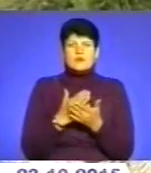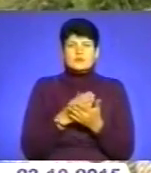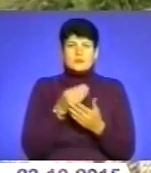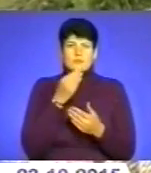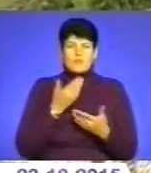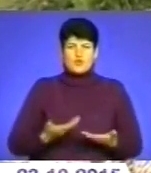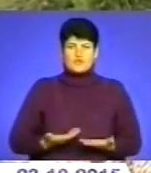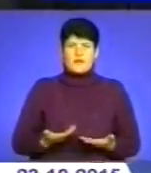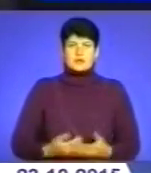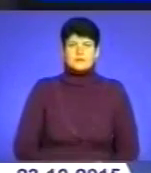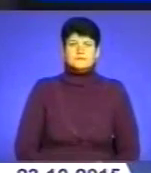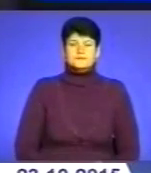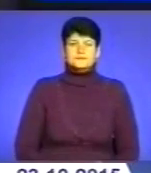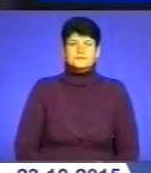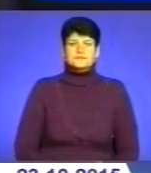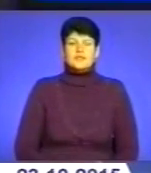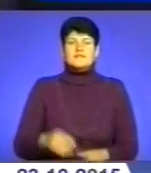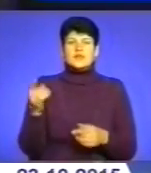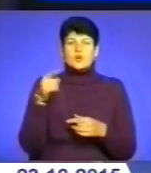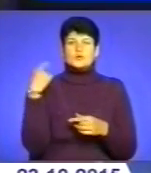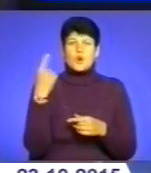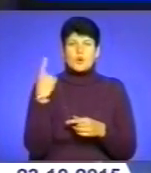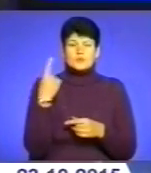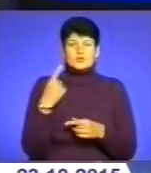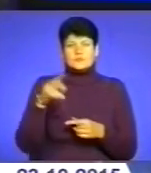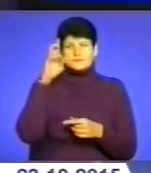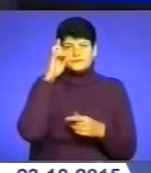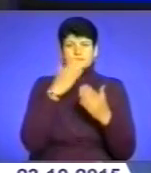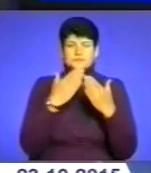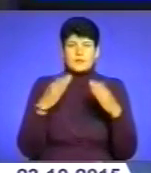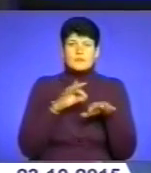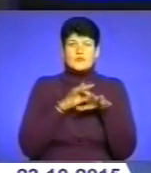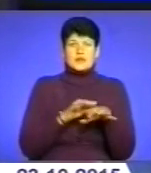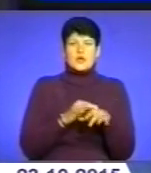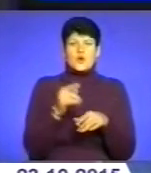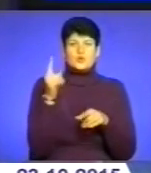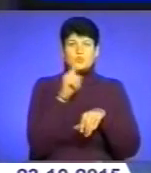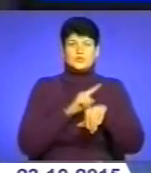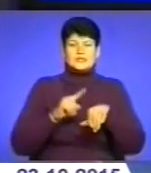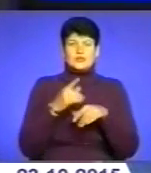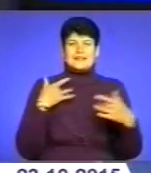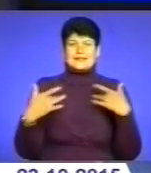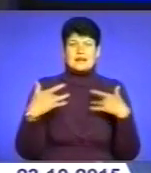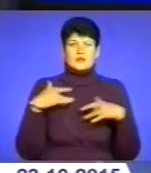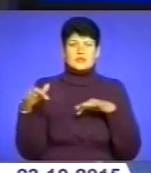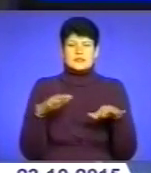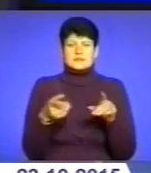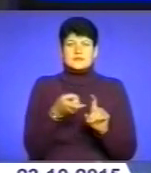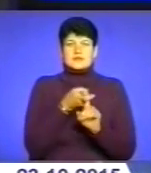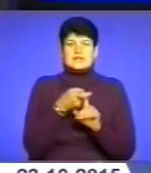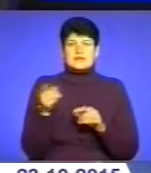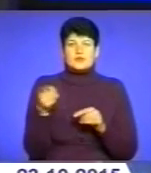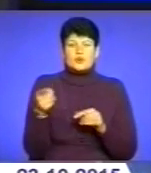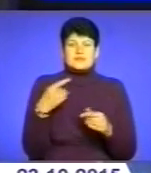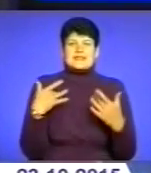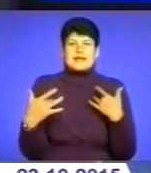У Тернопільському обласному краєзнавчому музеї провели годину театрального дійства, присвячену сторіччю створення тернопільських